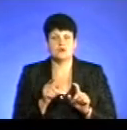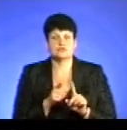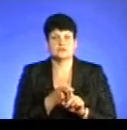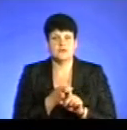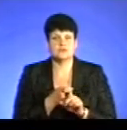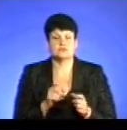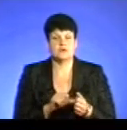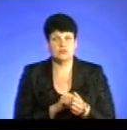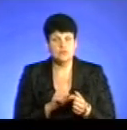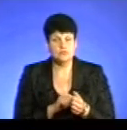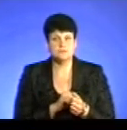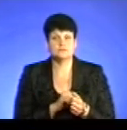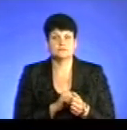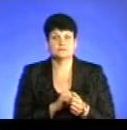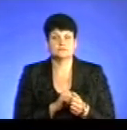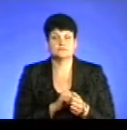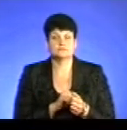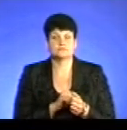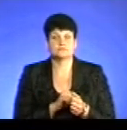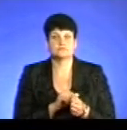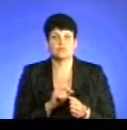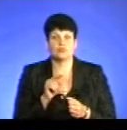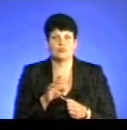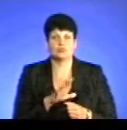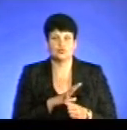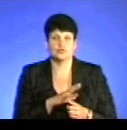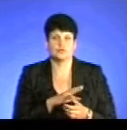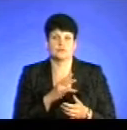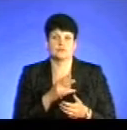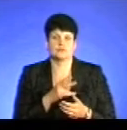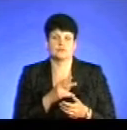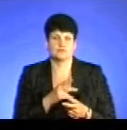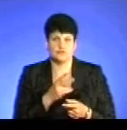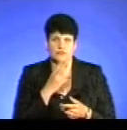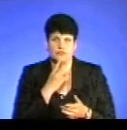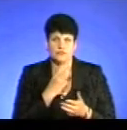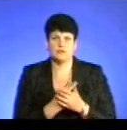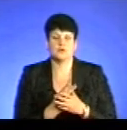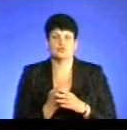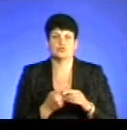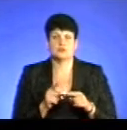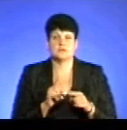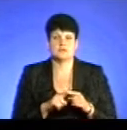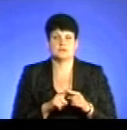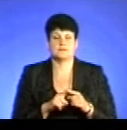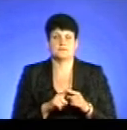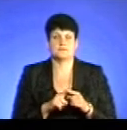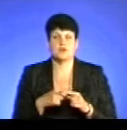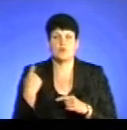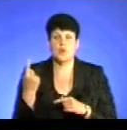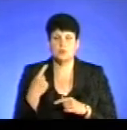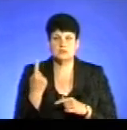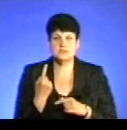зловживання наркотичними речовини, то були явно виражені тенденції така в області.